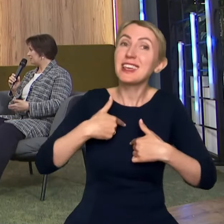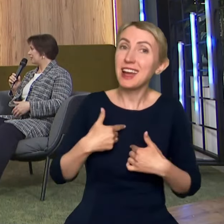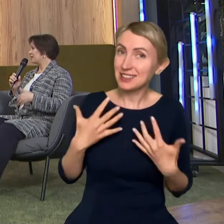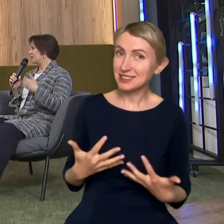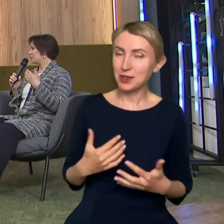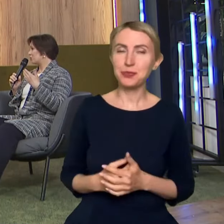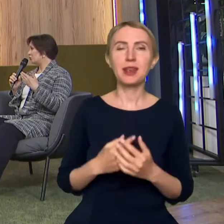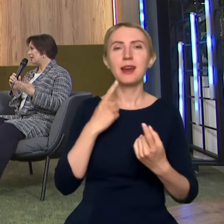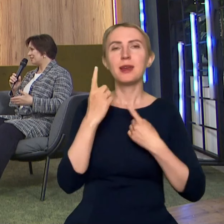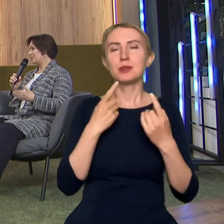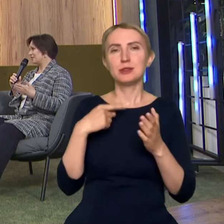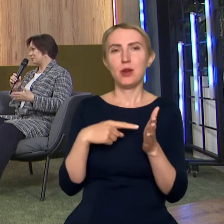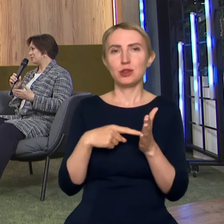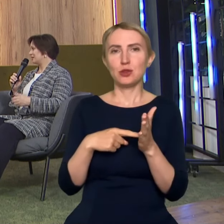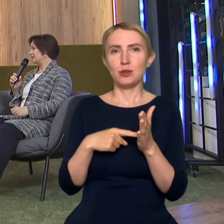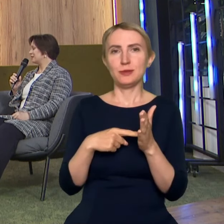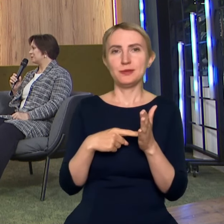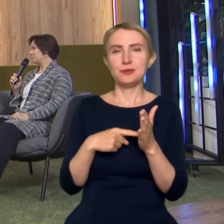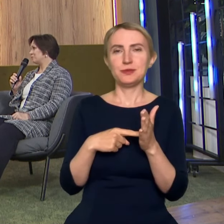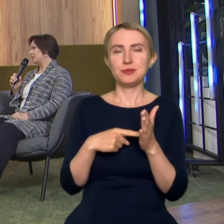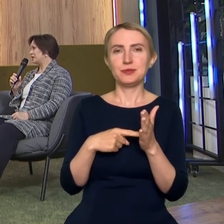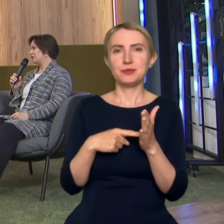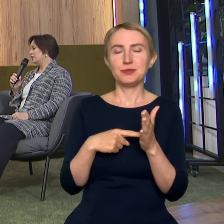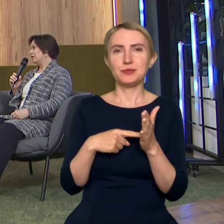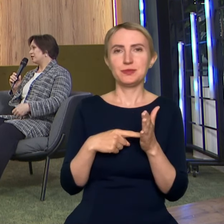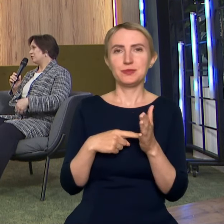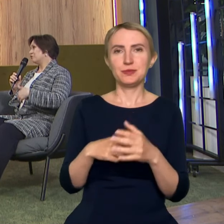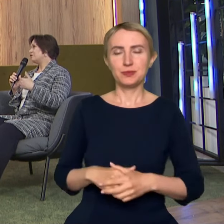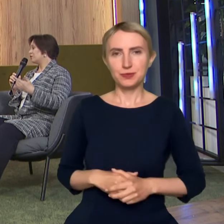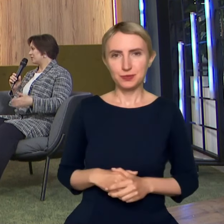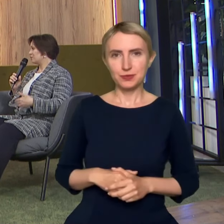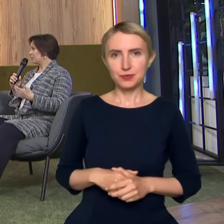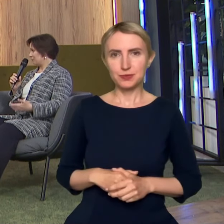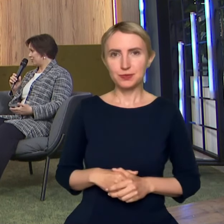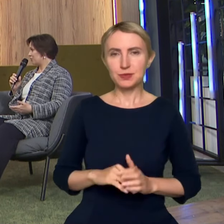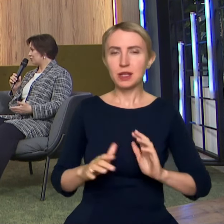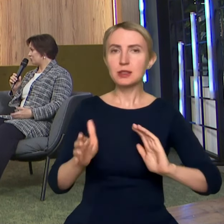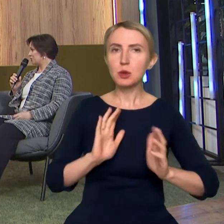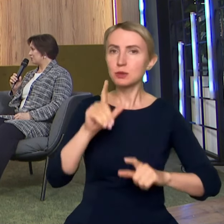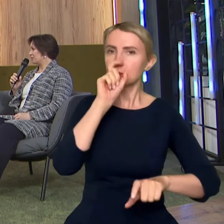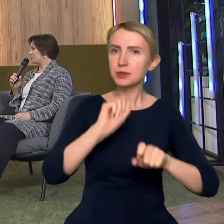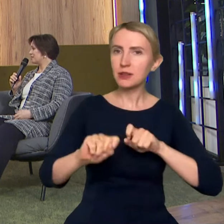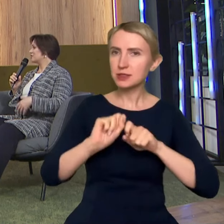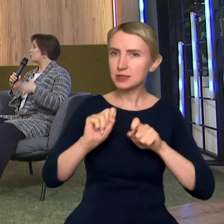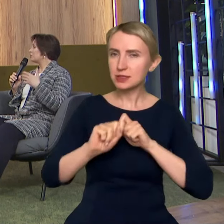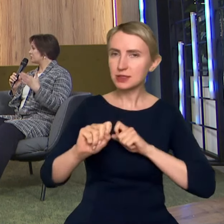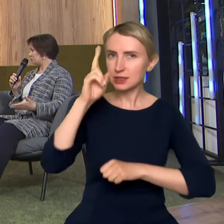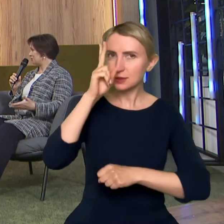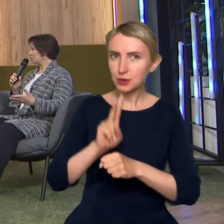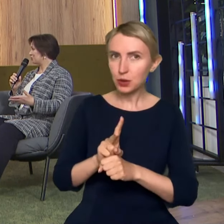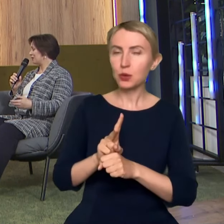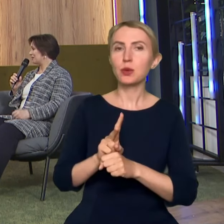model oddania tak naprawdę tego weryfikowania wiarygodności w ręce